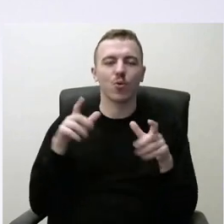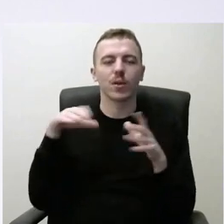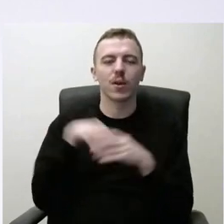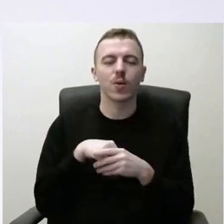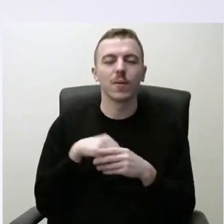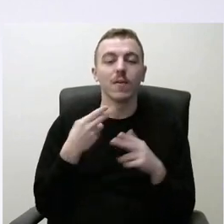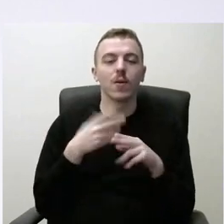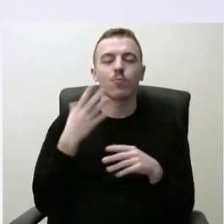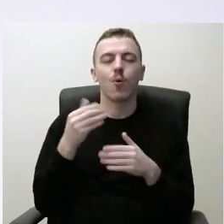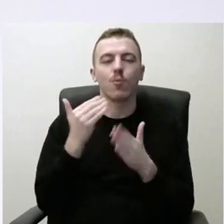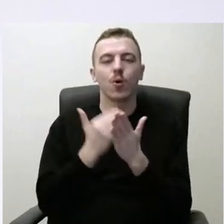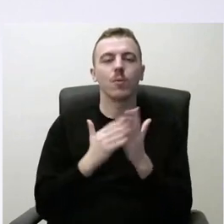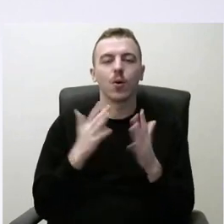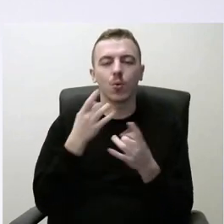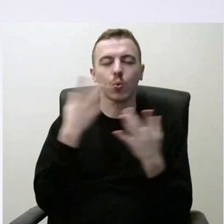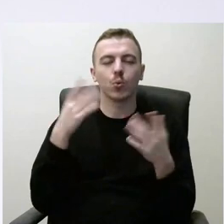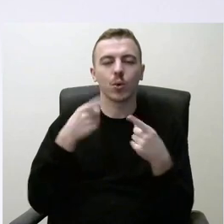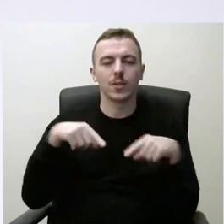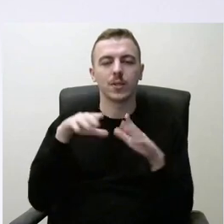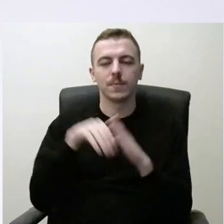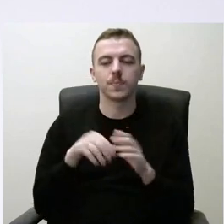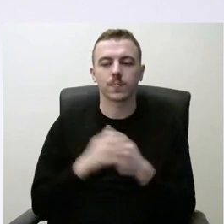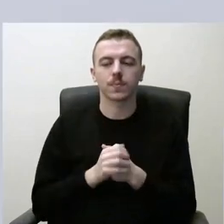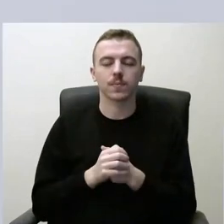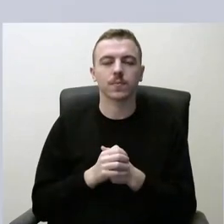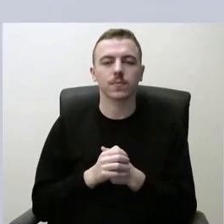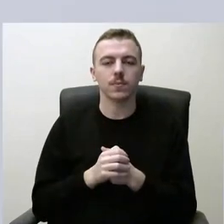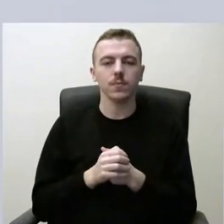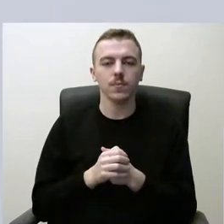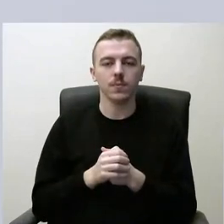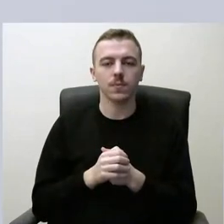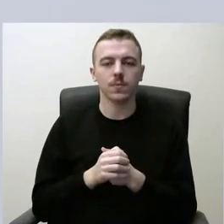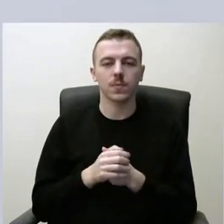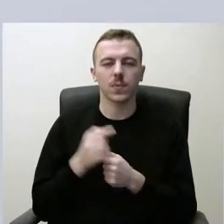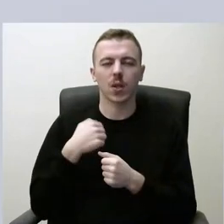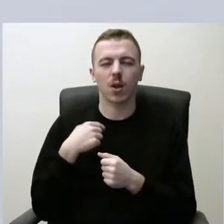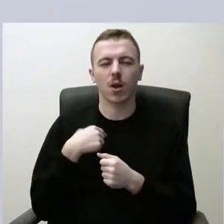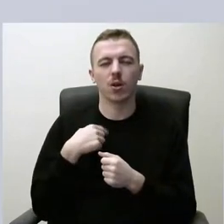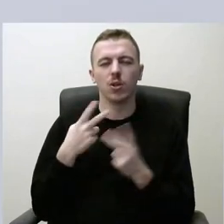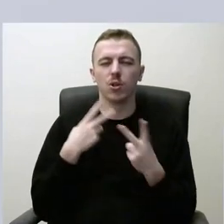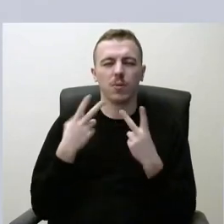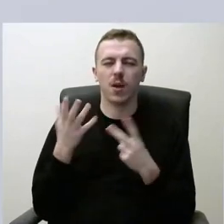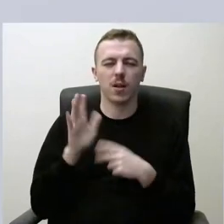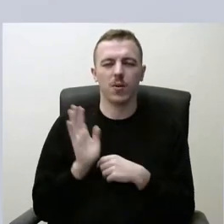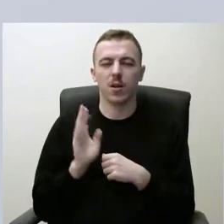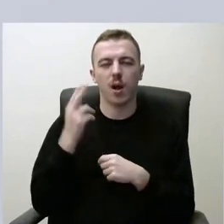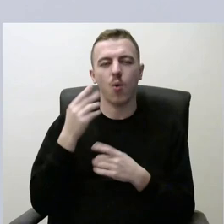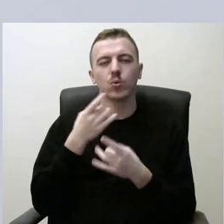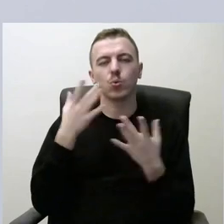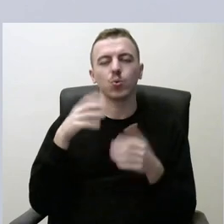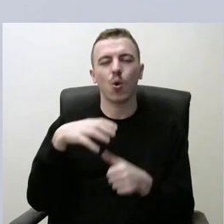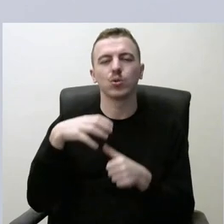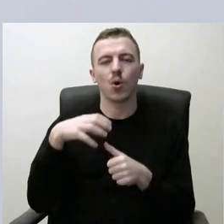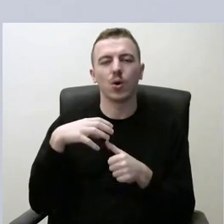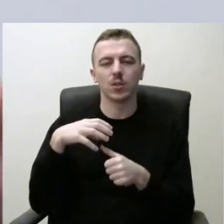jūsų programa kultūros srityje? Prašau. Aš nebūdžiau toks entuziastingas kaip jūs, kad Kaunas kultūros sostinė